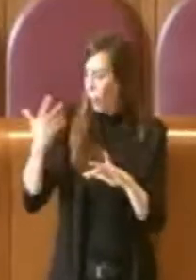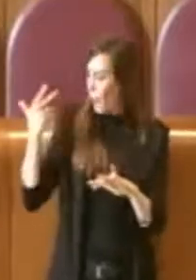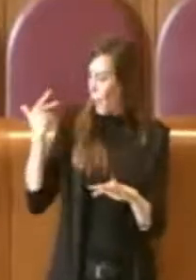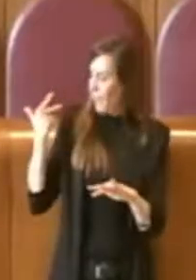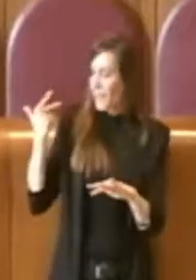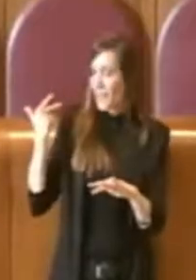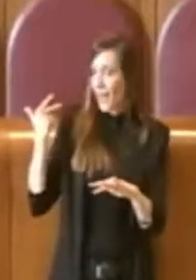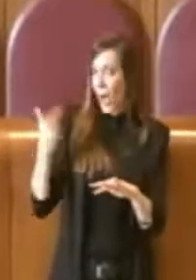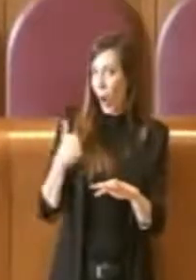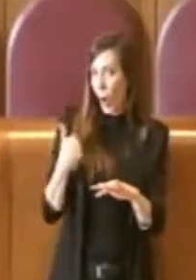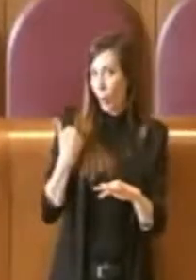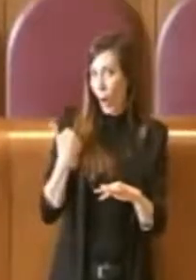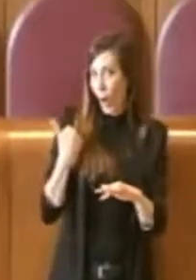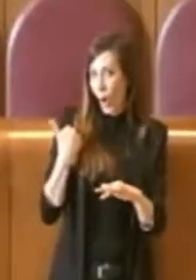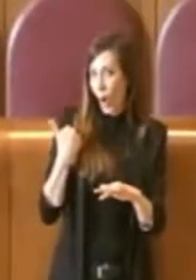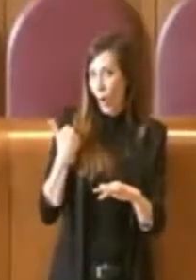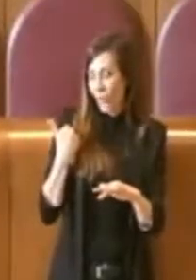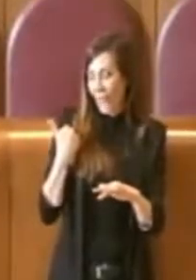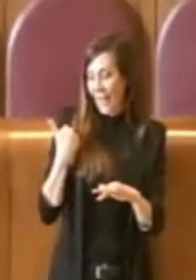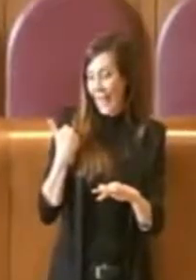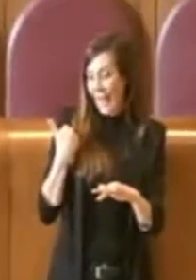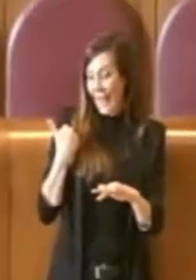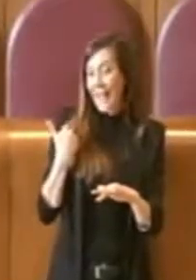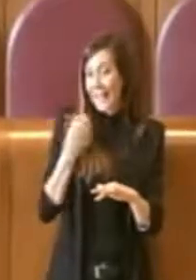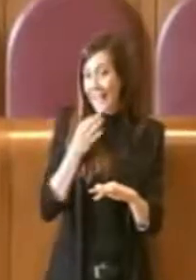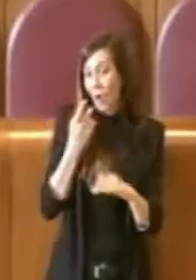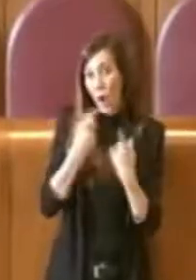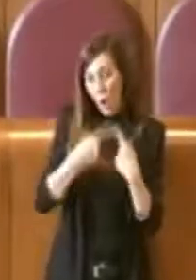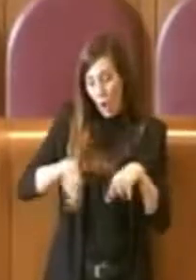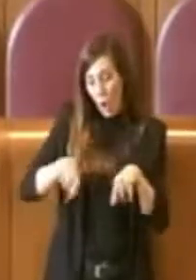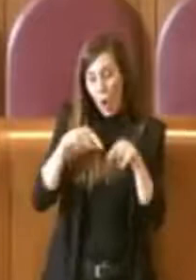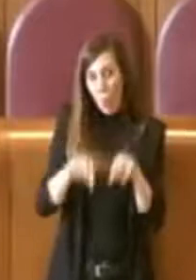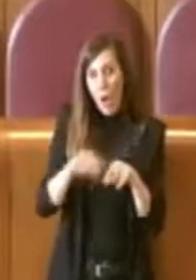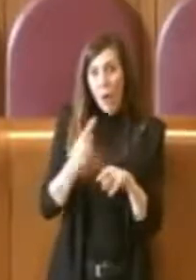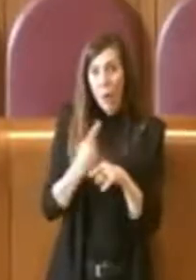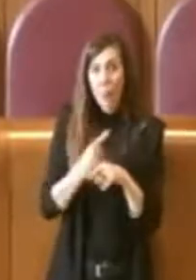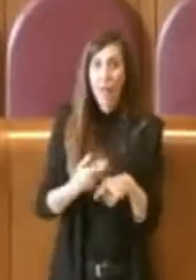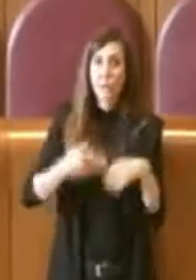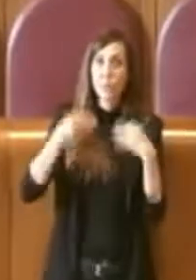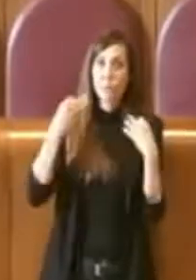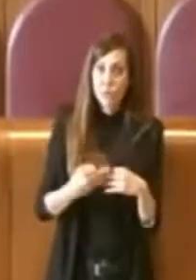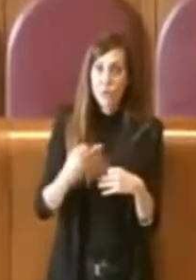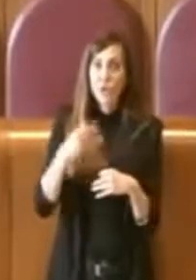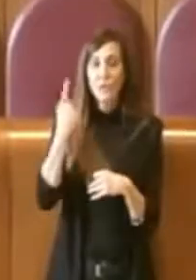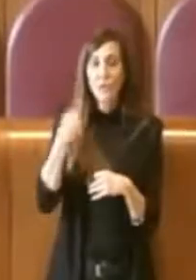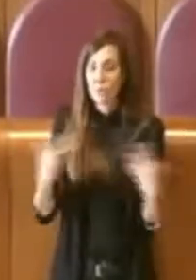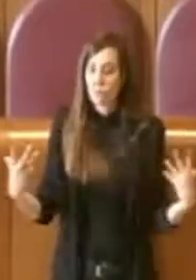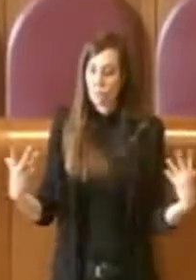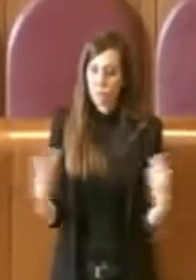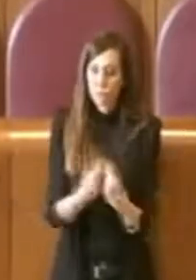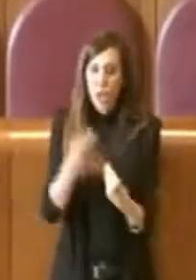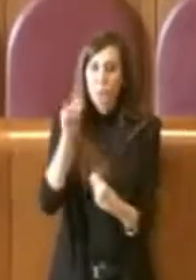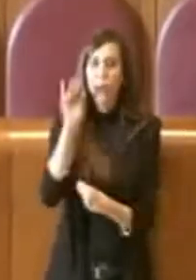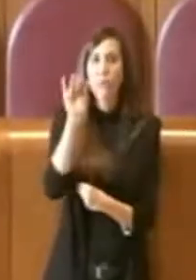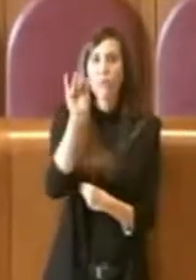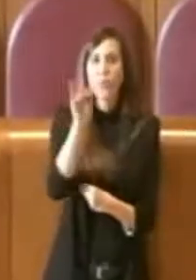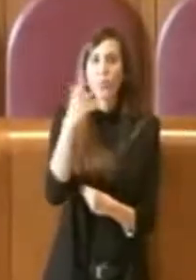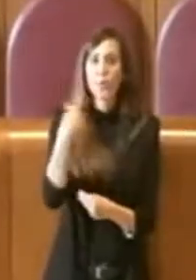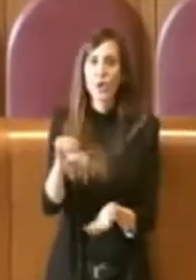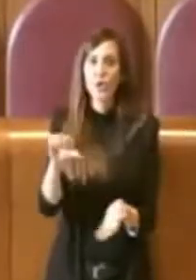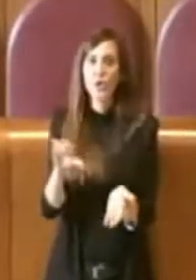Io poco fa, ovviamente noi qui dobbiamo decidere tutti insieme quello che bisogna fare sul futuro del centro carne e questo